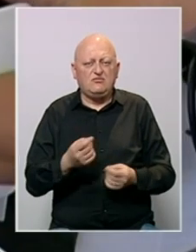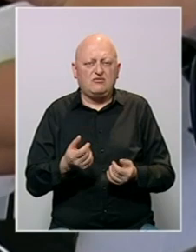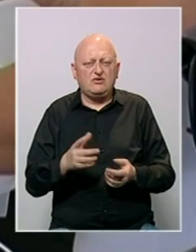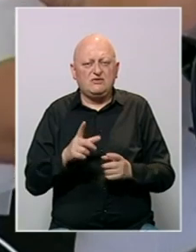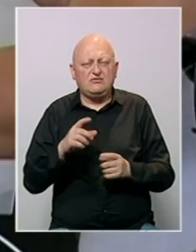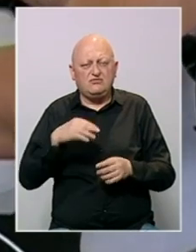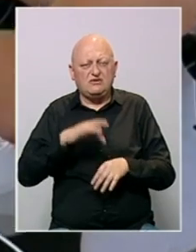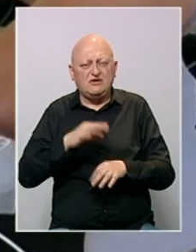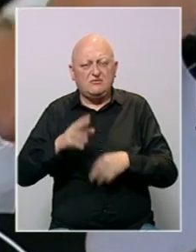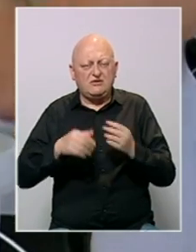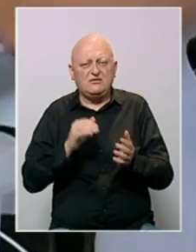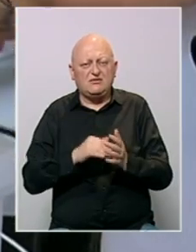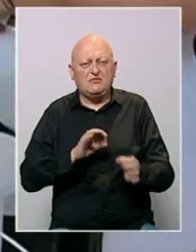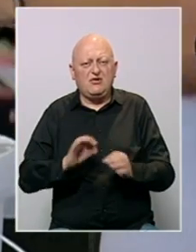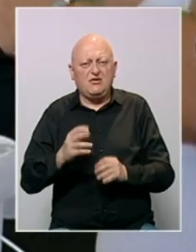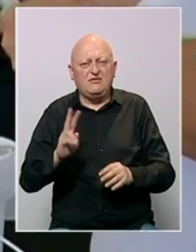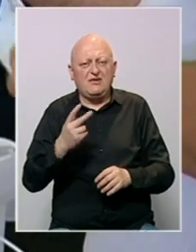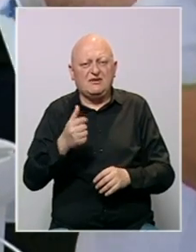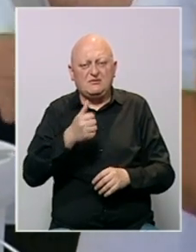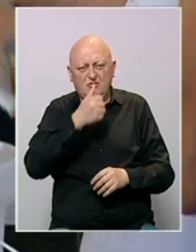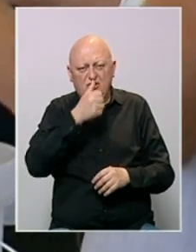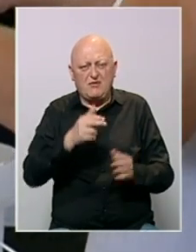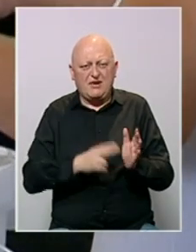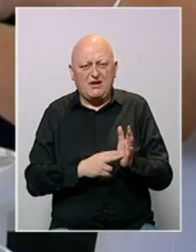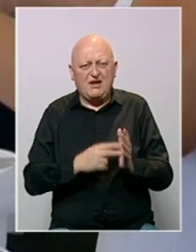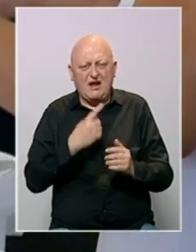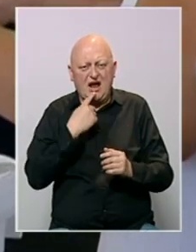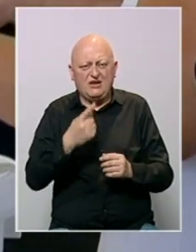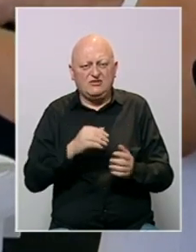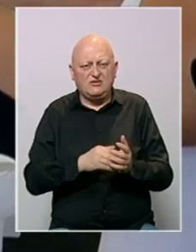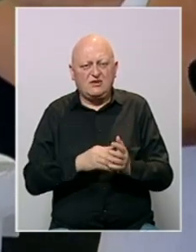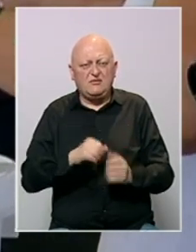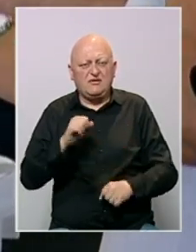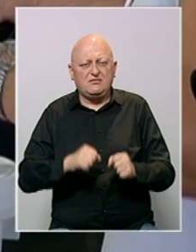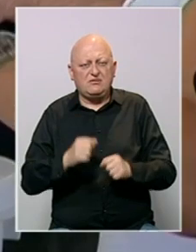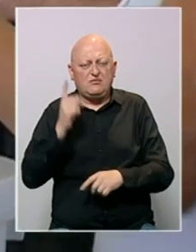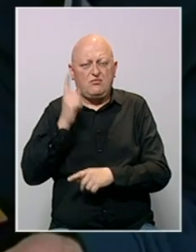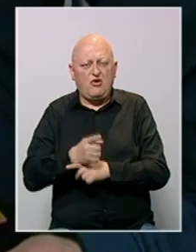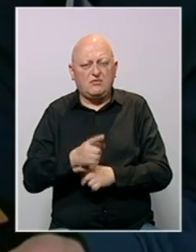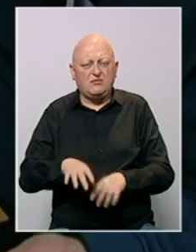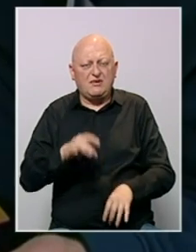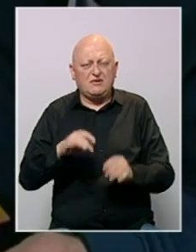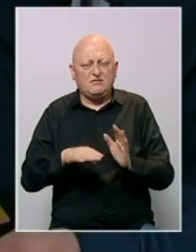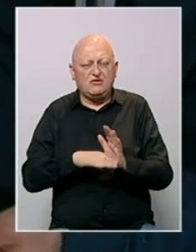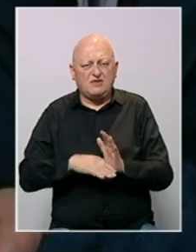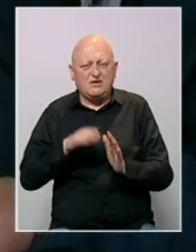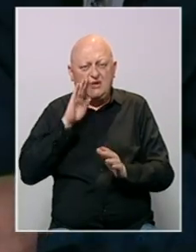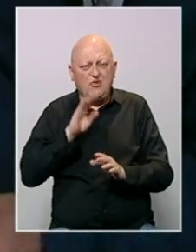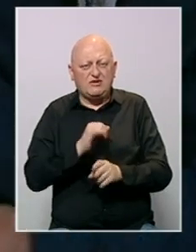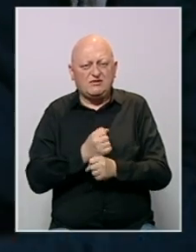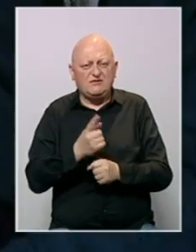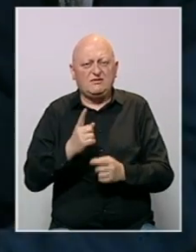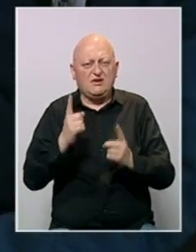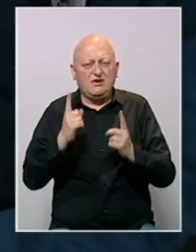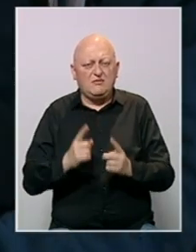procjenjuju u CIK-u potrebno je osigurati 12,5 miliona maraka. Nagrošlavaju da će postupiti po odredbama izbornog zakona